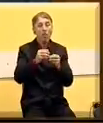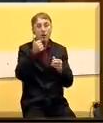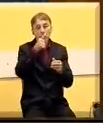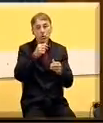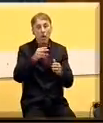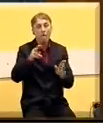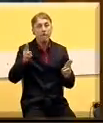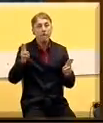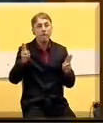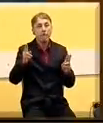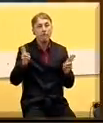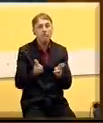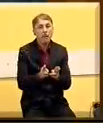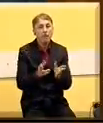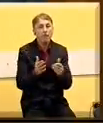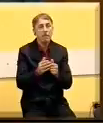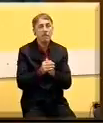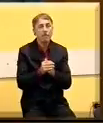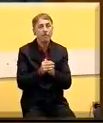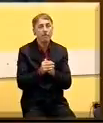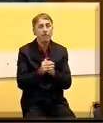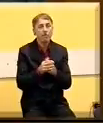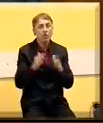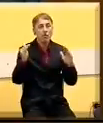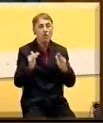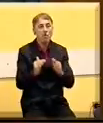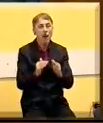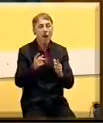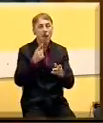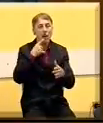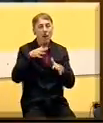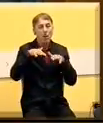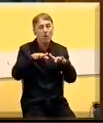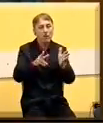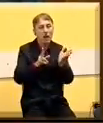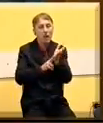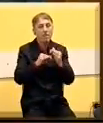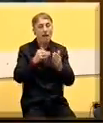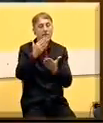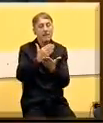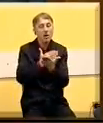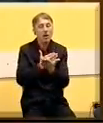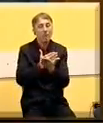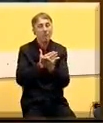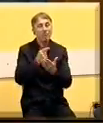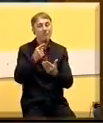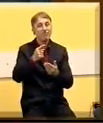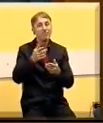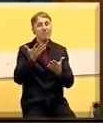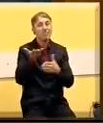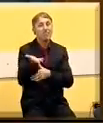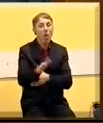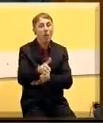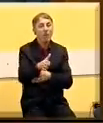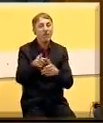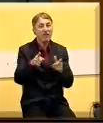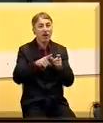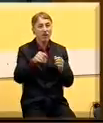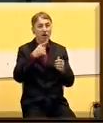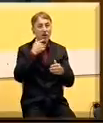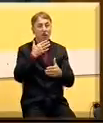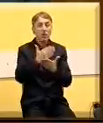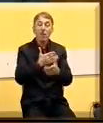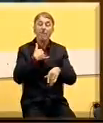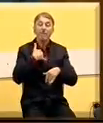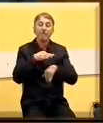oštetili programe namenjene poljoprivrednim gazdistima i uopšte u svim izmezenama programa smo